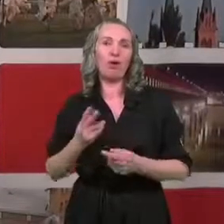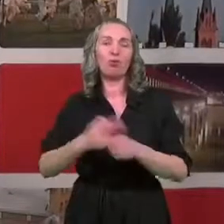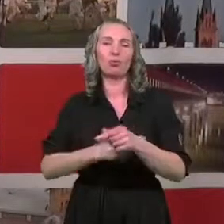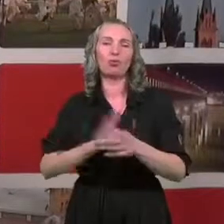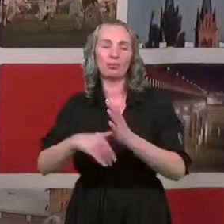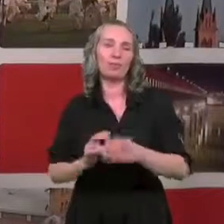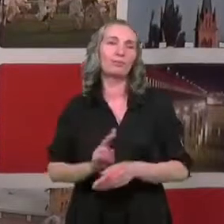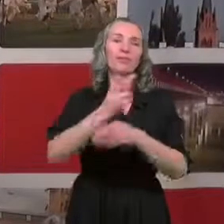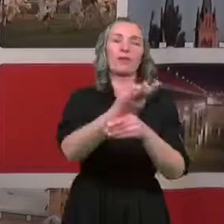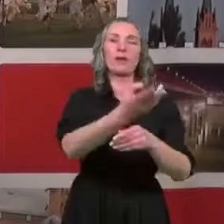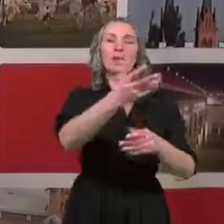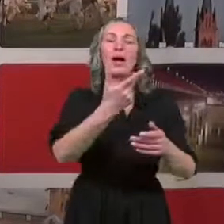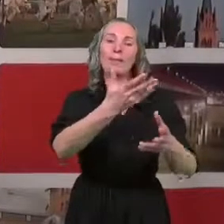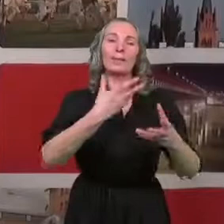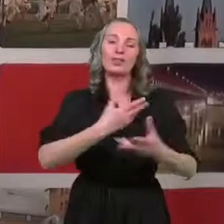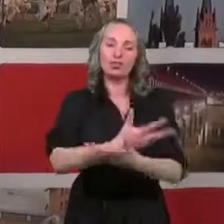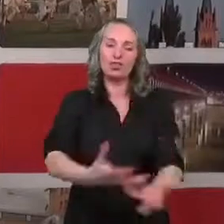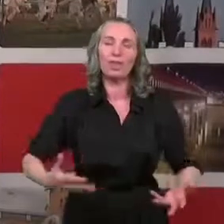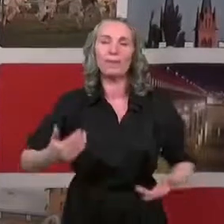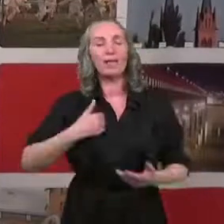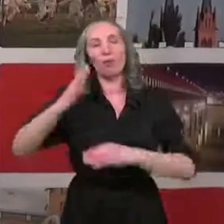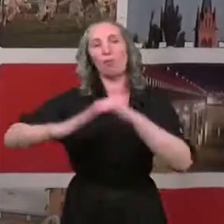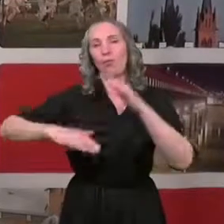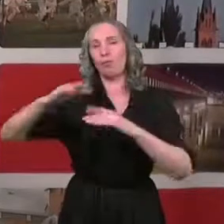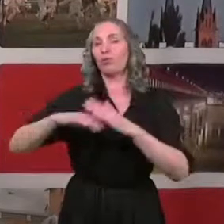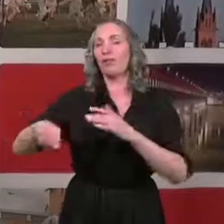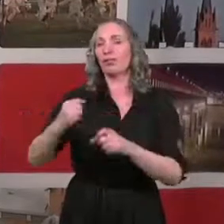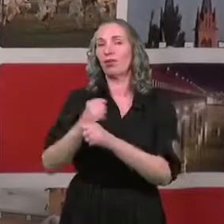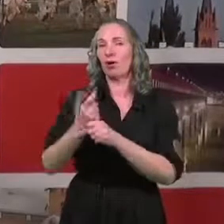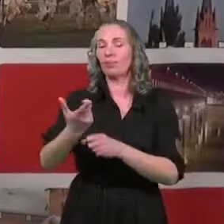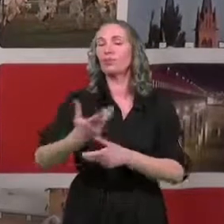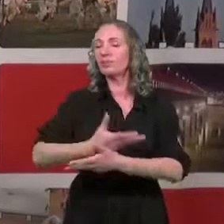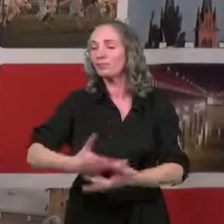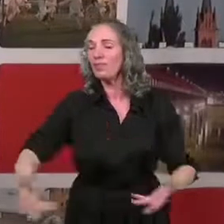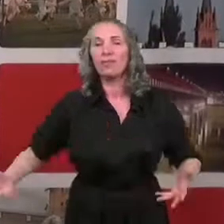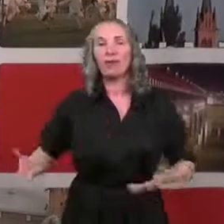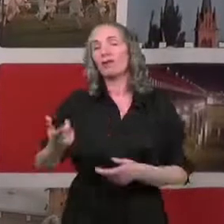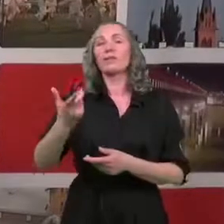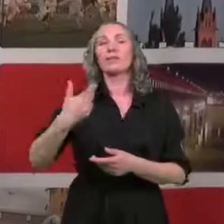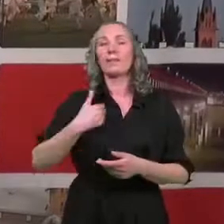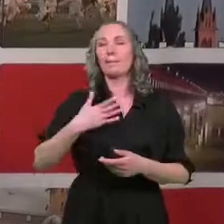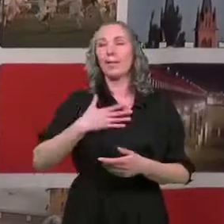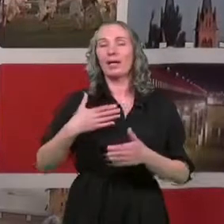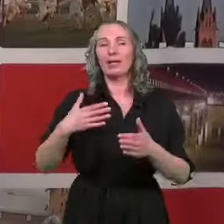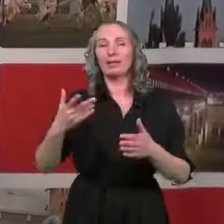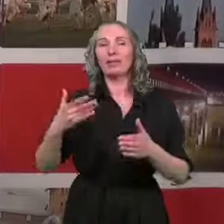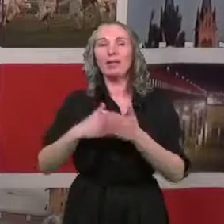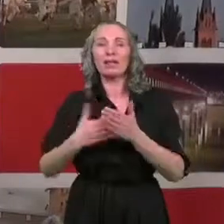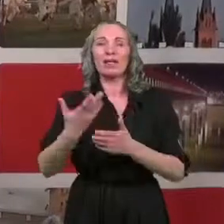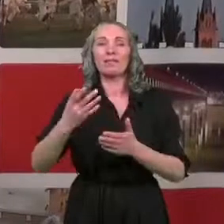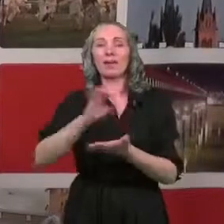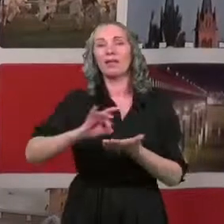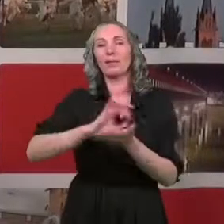przekazanie gruntów pod wyżej wymienione budownictwo z gruntów posiadanych z zasobów gminy miasta